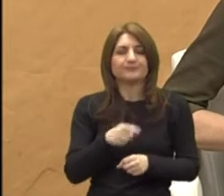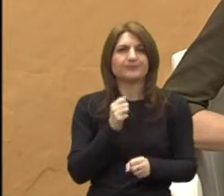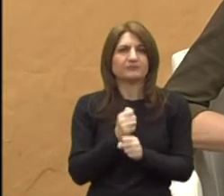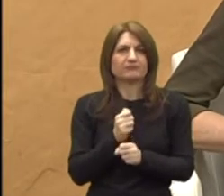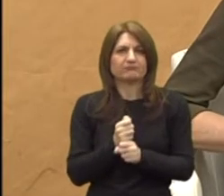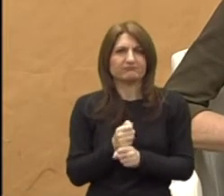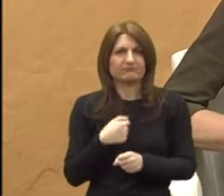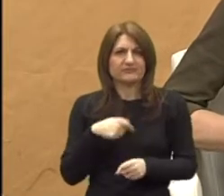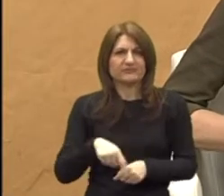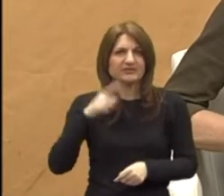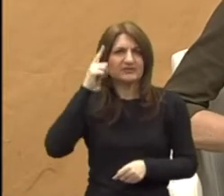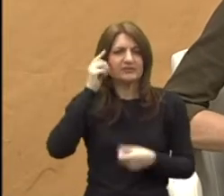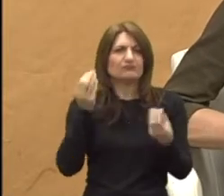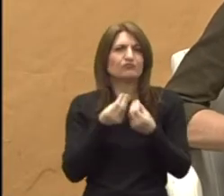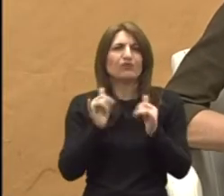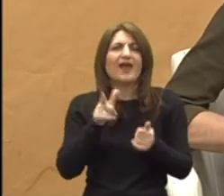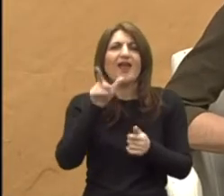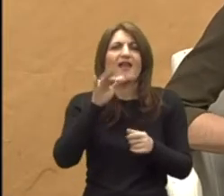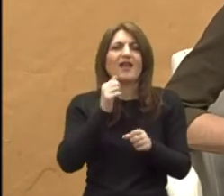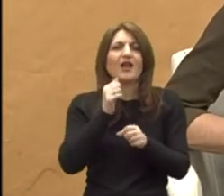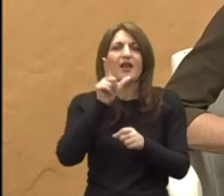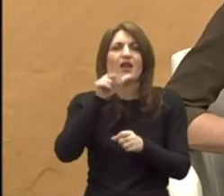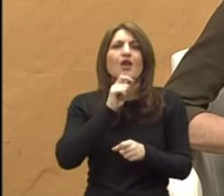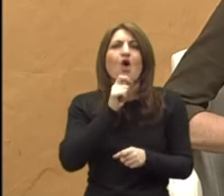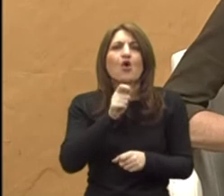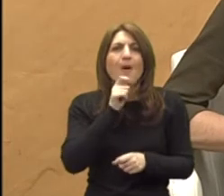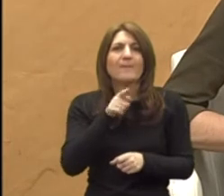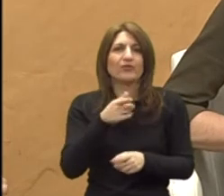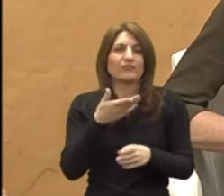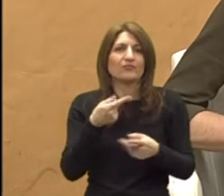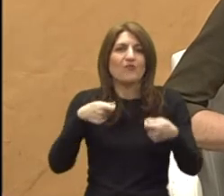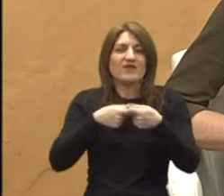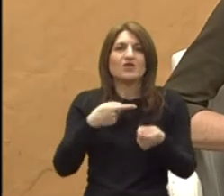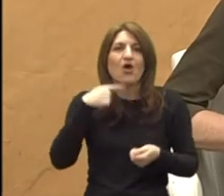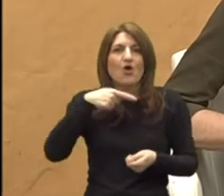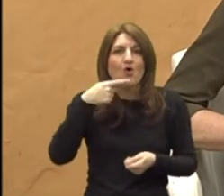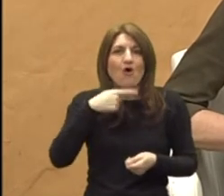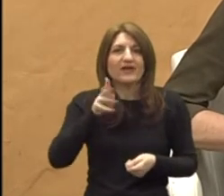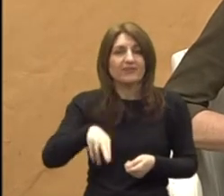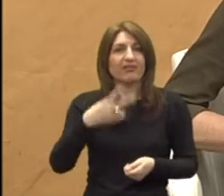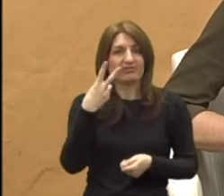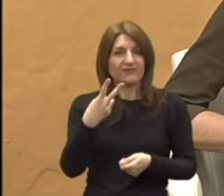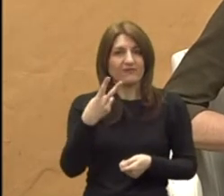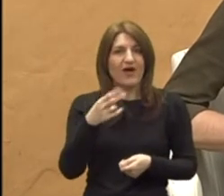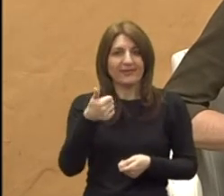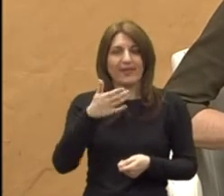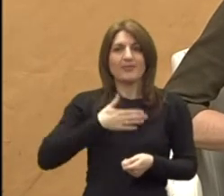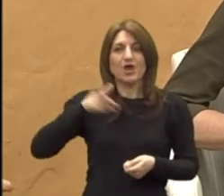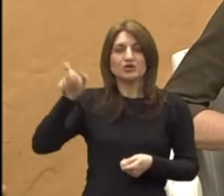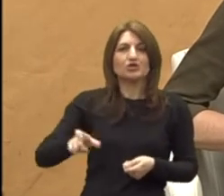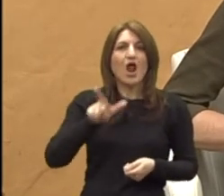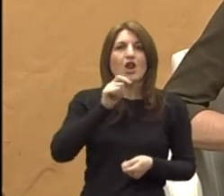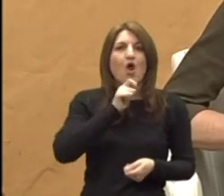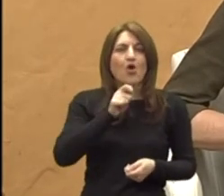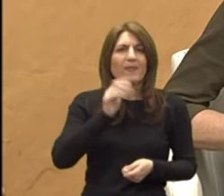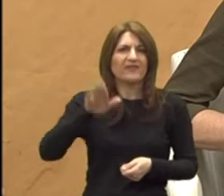znamo što su logopedi, rehabilitacija govora. U ovom trenu imamo dvoje. Jedan je naš logoped u timu